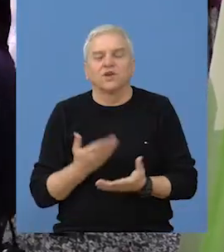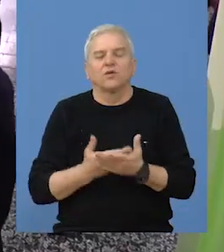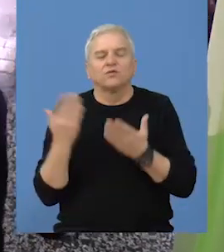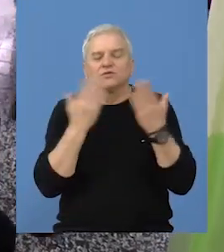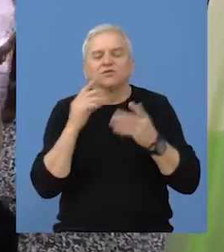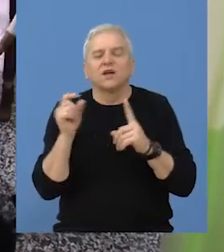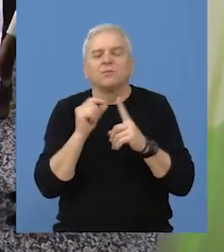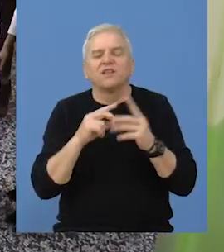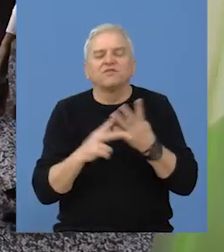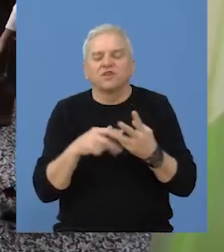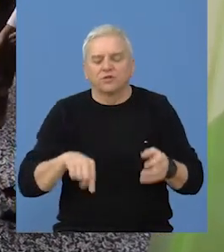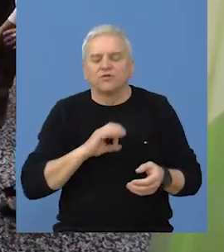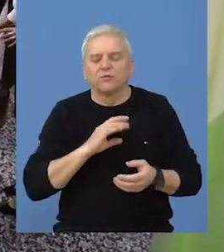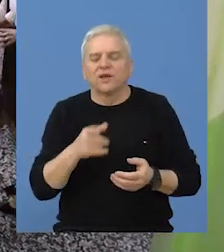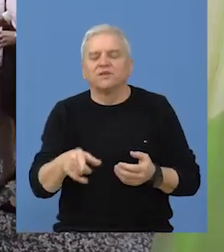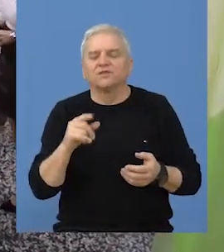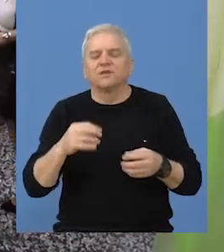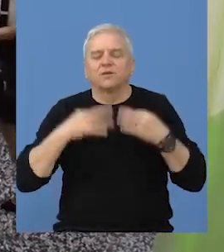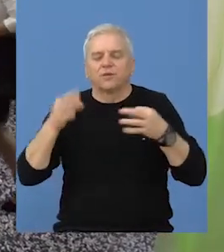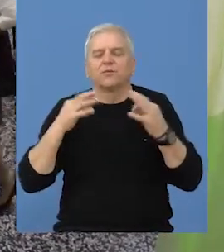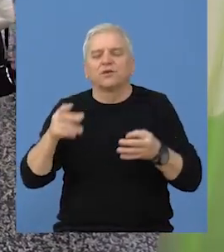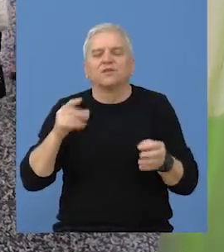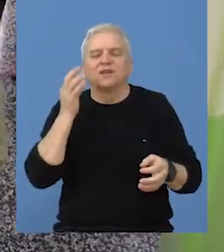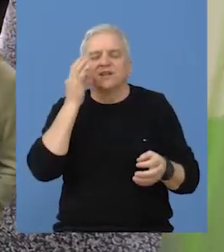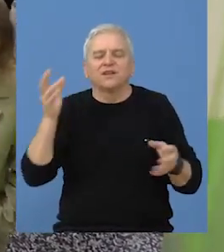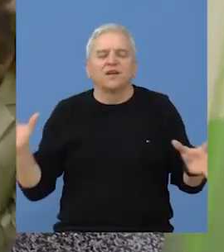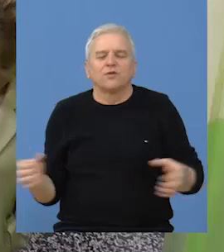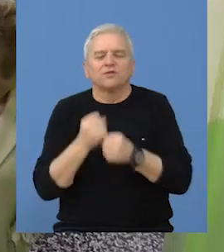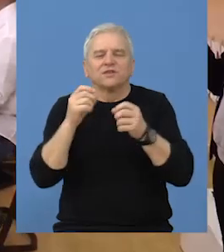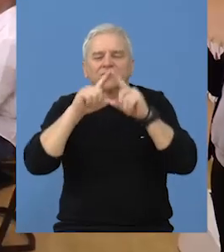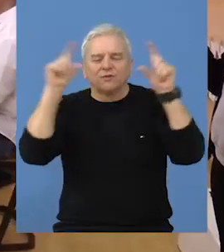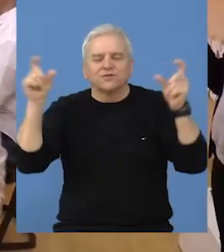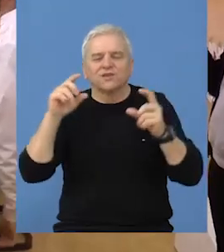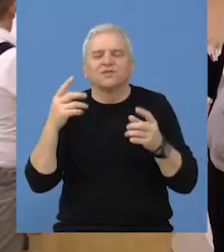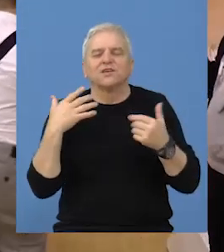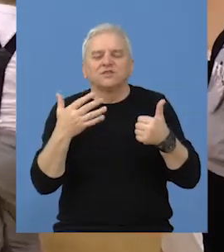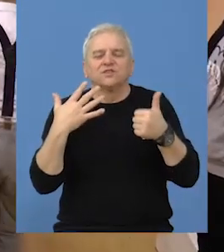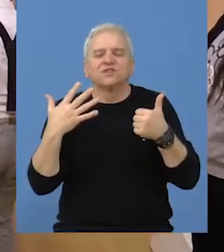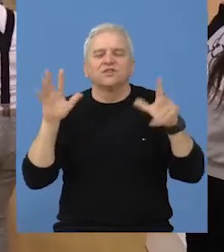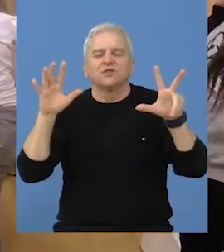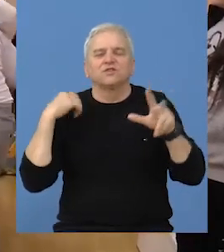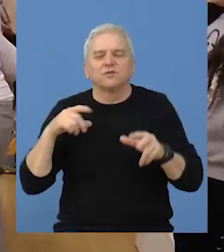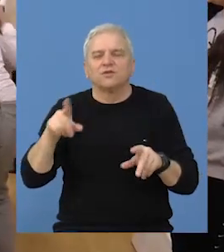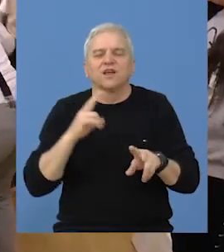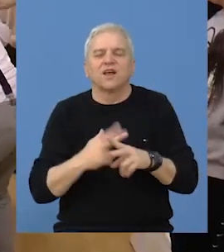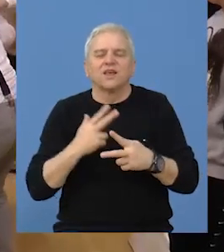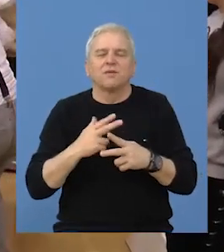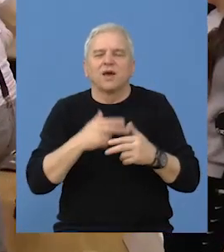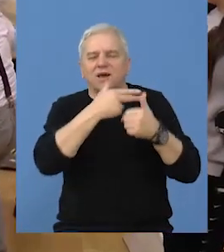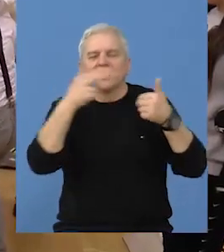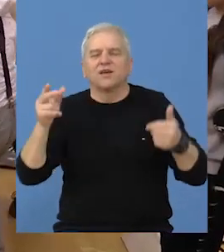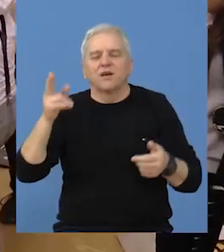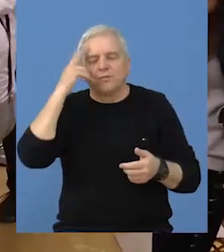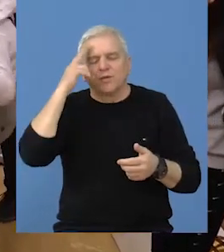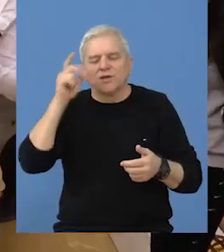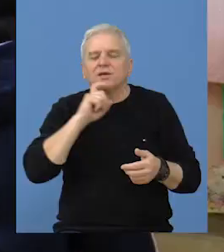Osnovna škola Petefi Šandoru Bečeju svečano je proslavila dan ustanove, koja je već 68 godina nosi ime